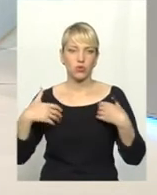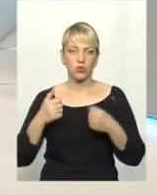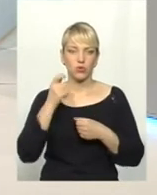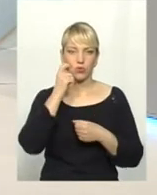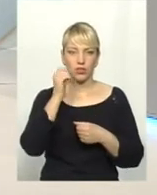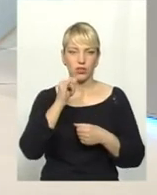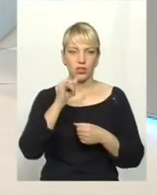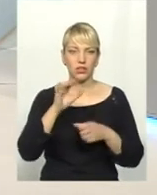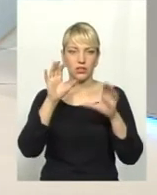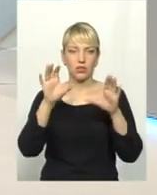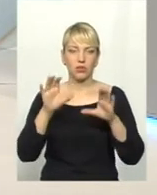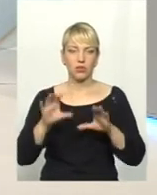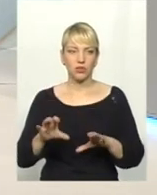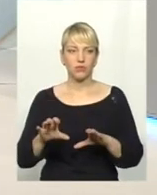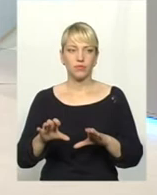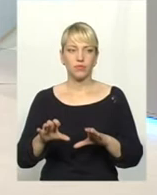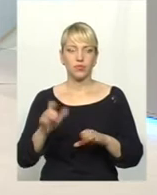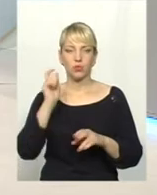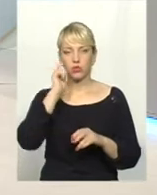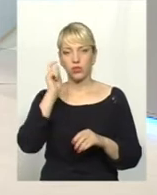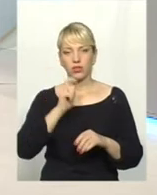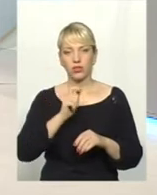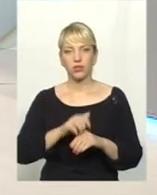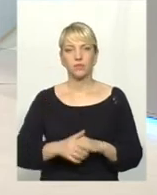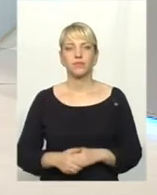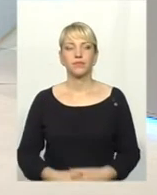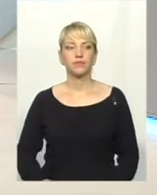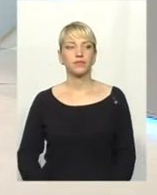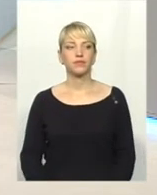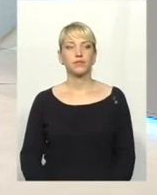законів України і підзаконних актів.